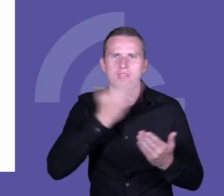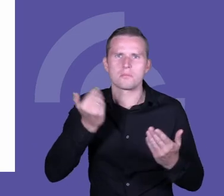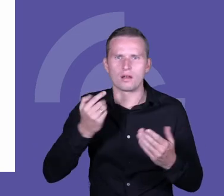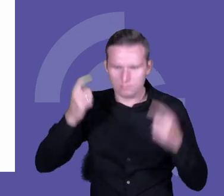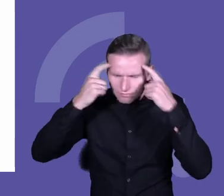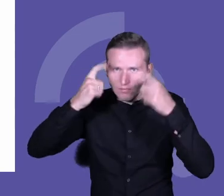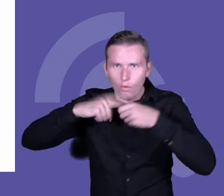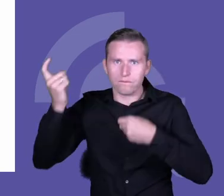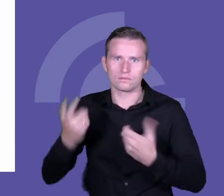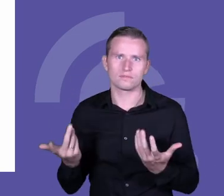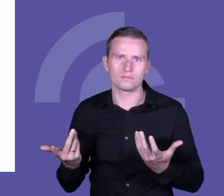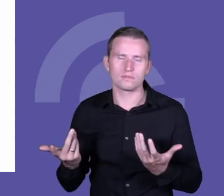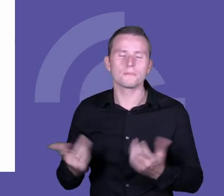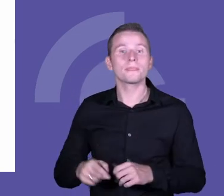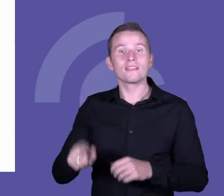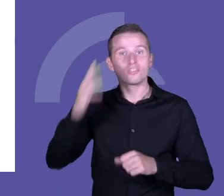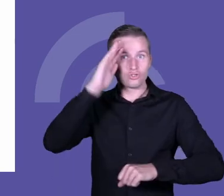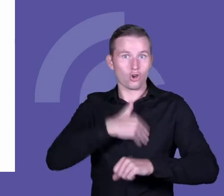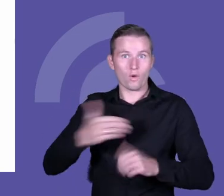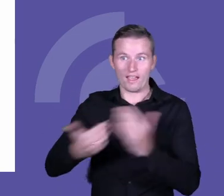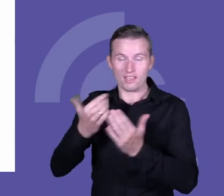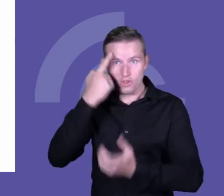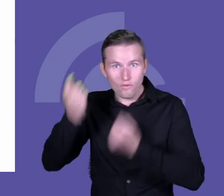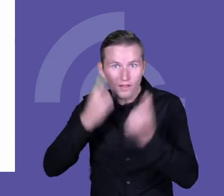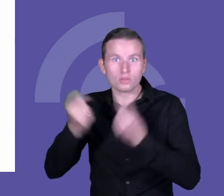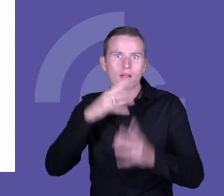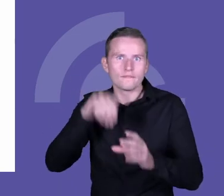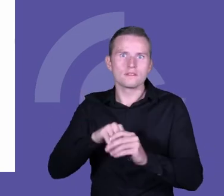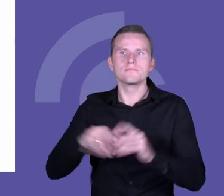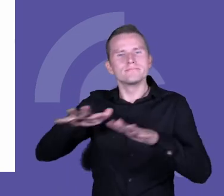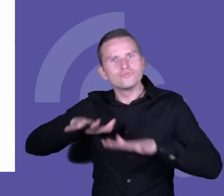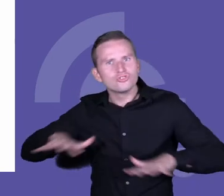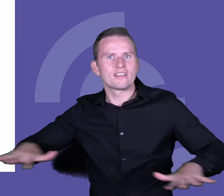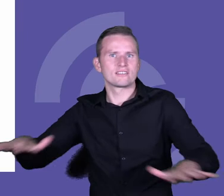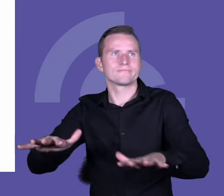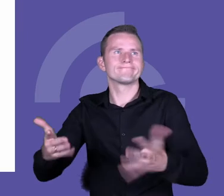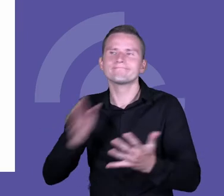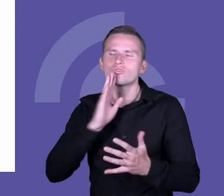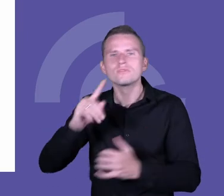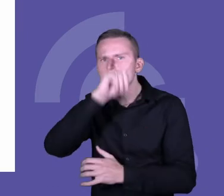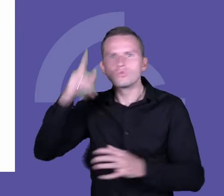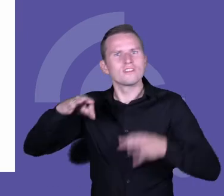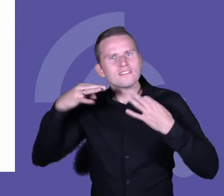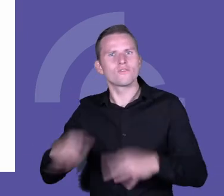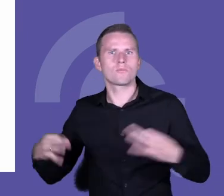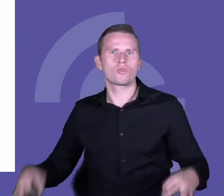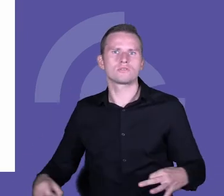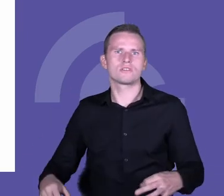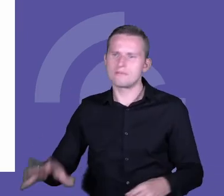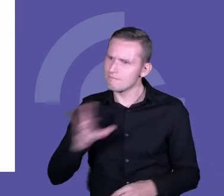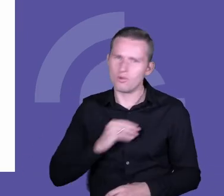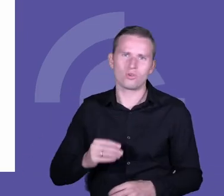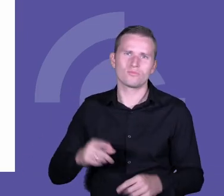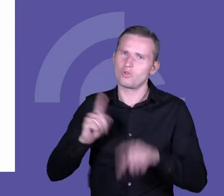Widzieliśmy nasze szkoły dla innowatora, które mają tę przestrzeń odmienioną, czyli przestrzeń do tego, żeby ludzie mogli spotkać się nawet wokół